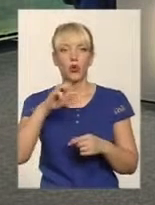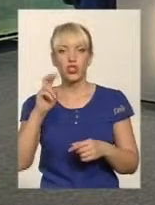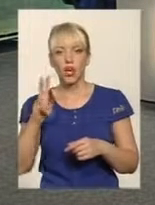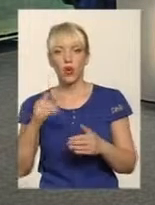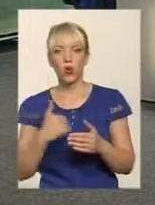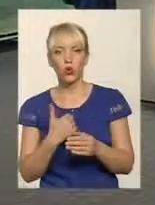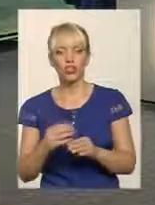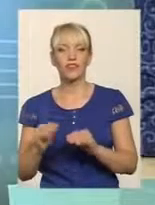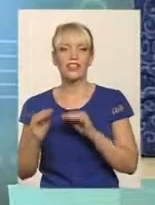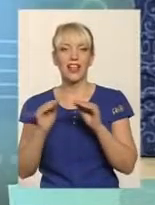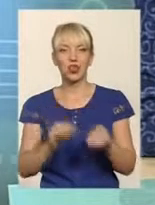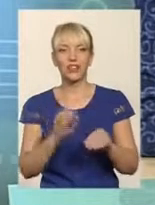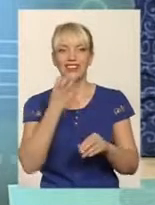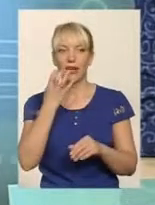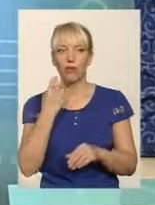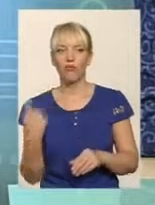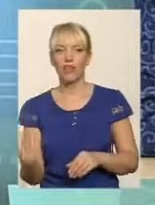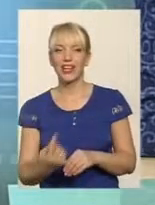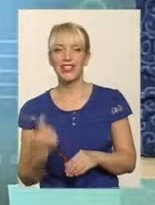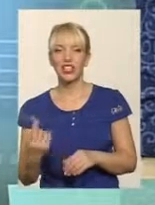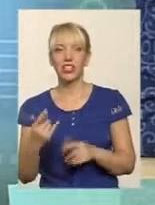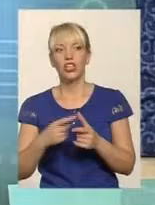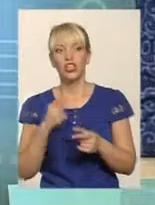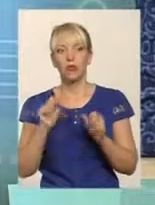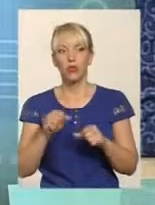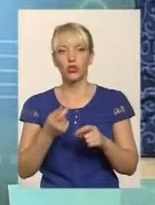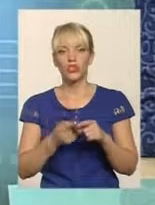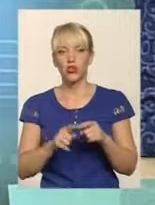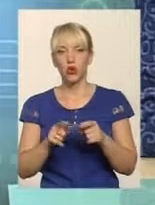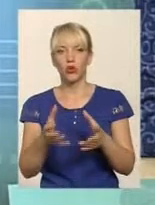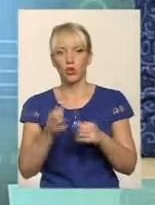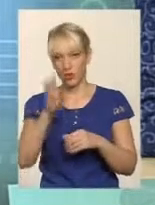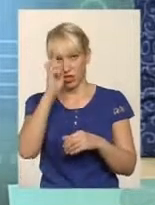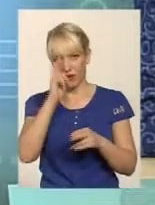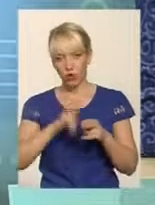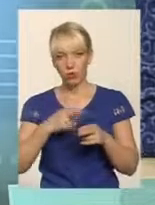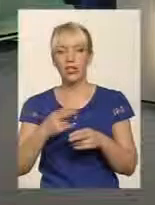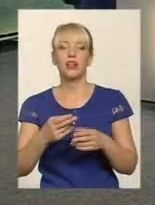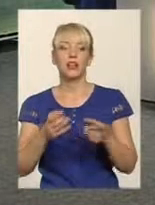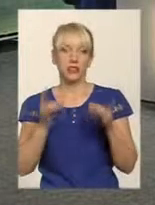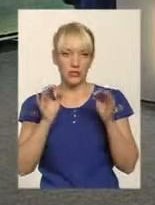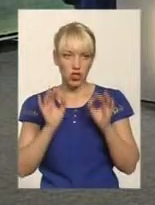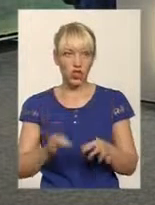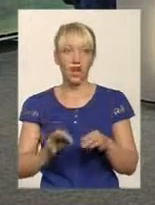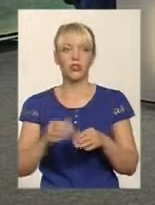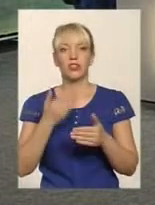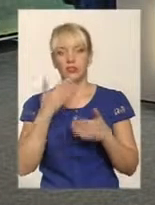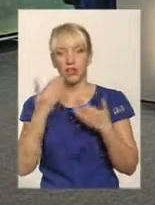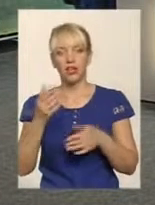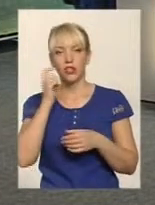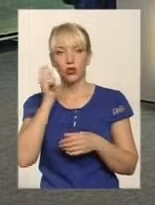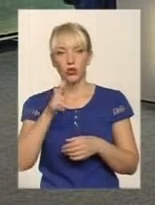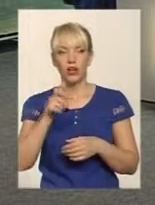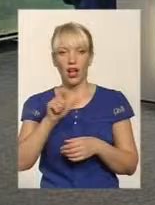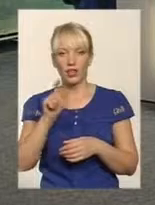такий тепловий лічильник, чи можуть вони отримати на нього державну компенсацію? Звичайно, хай звертаються. Укргазбанк, раді